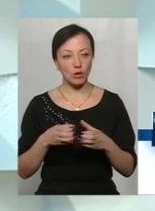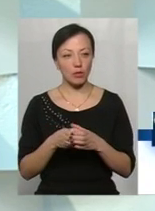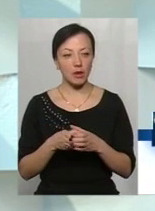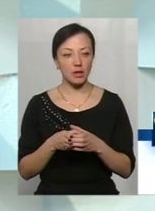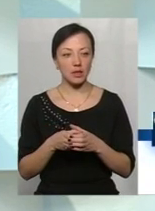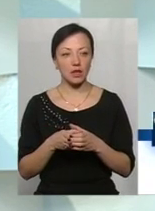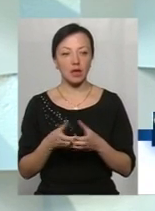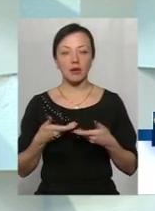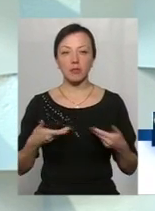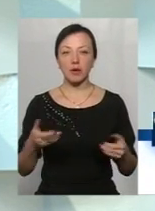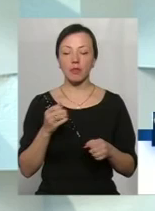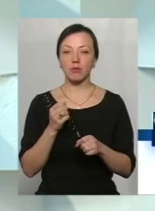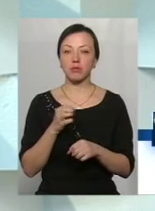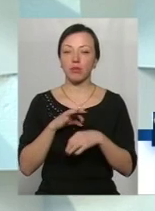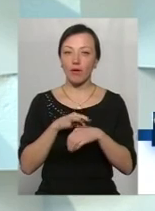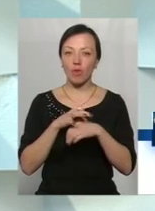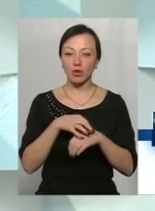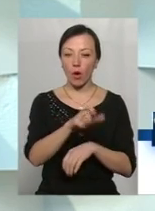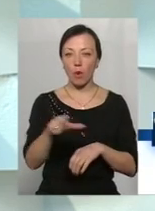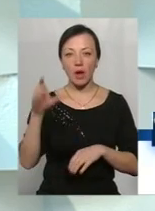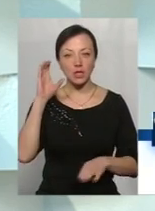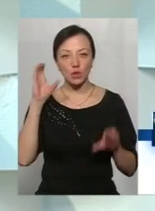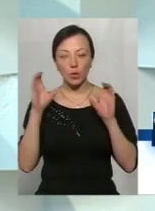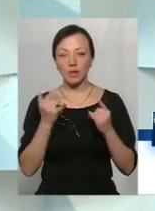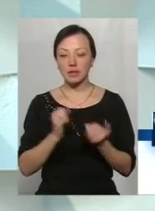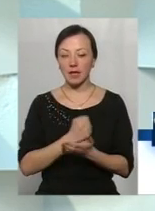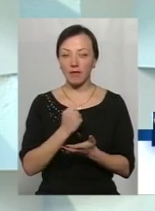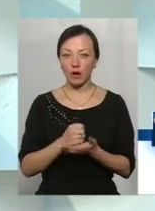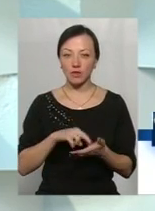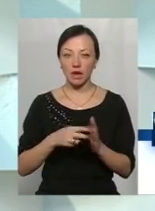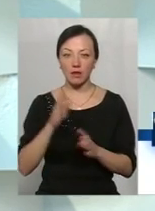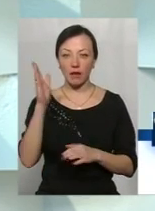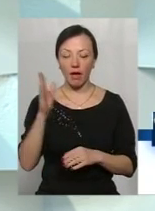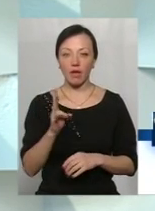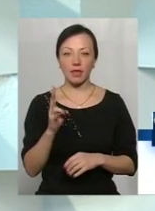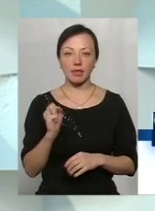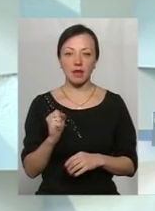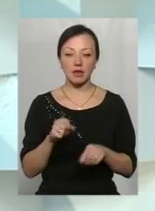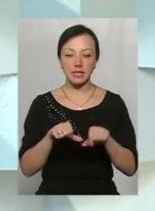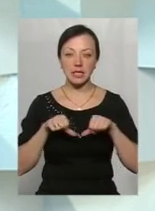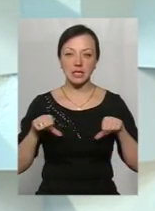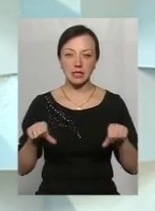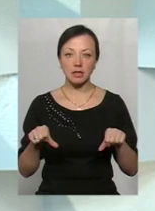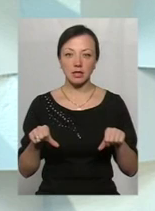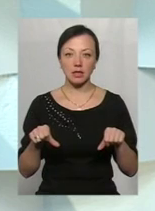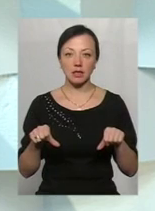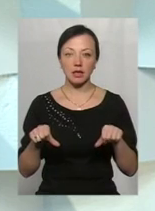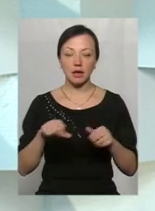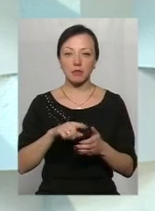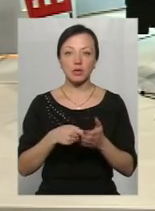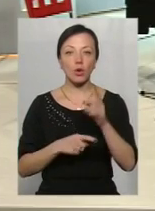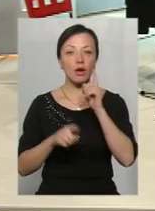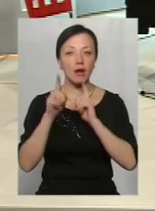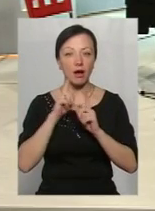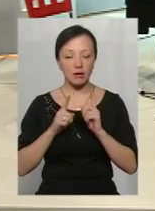проводимо громадські слухання і будемо затверджувати стратегію на пленарному засіданні міської